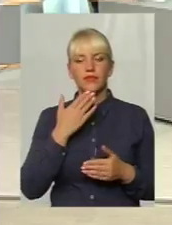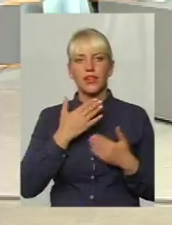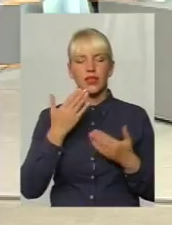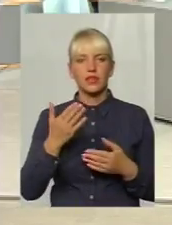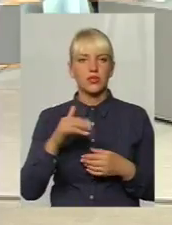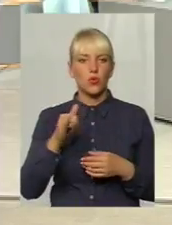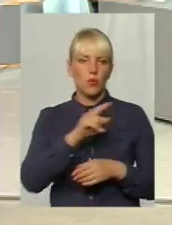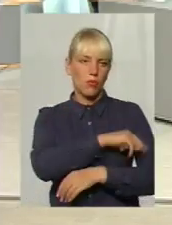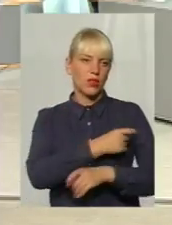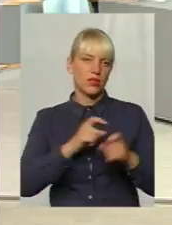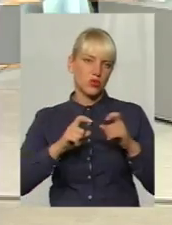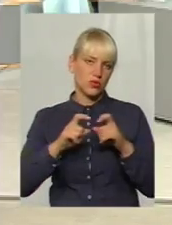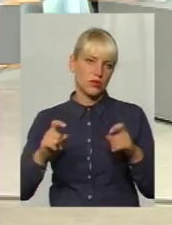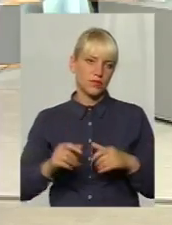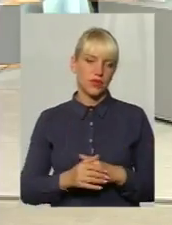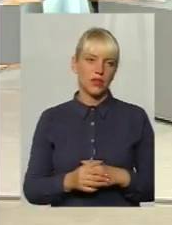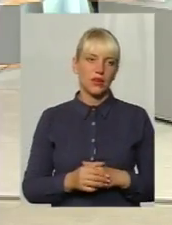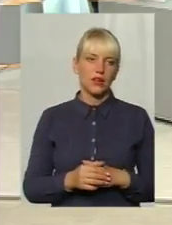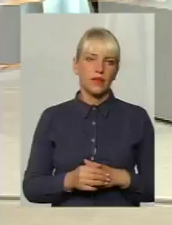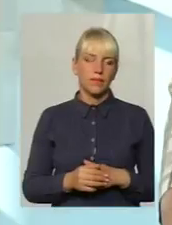Дякую. Цікаве запитання.